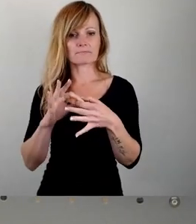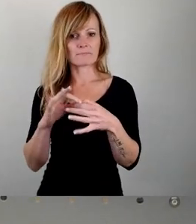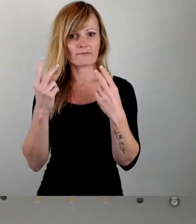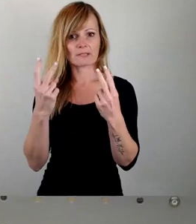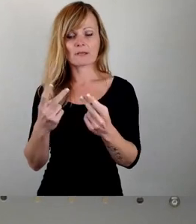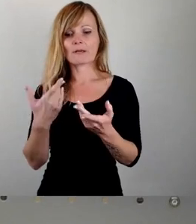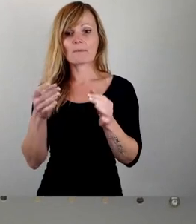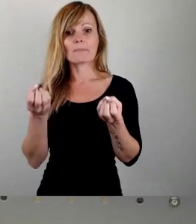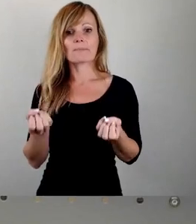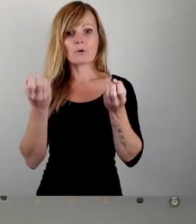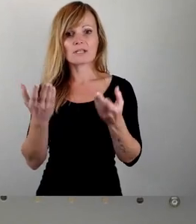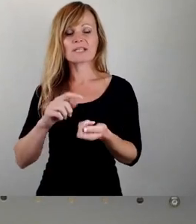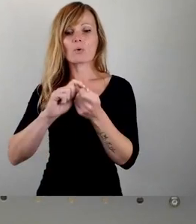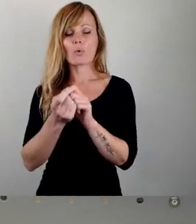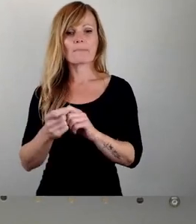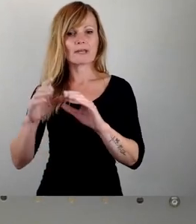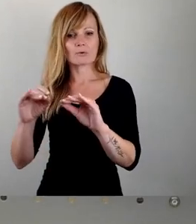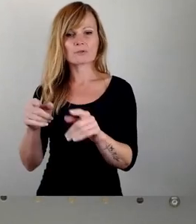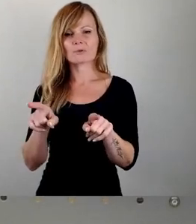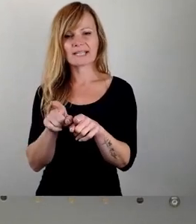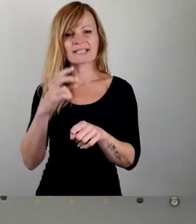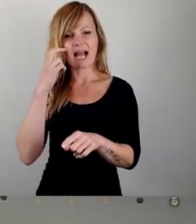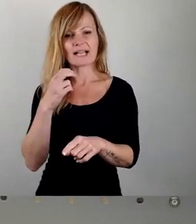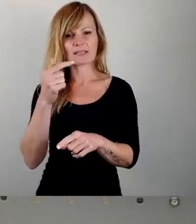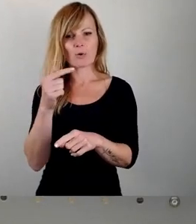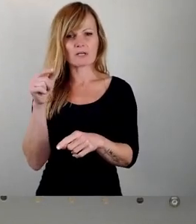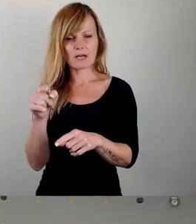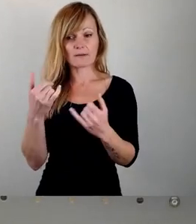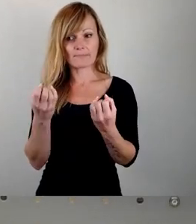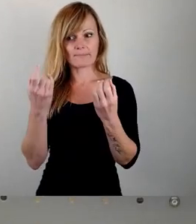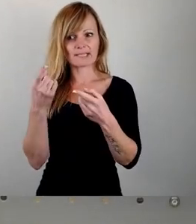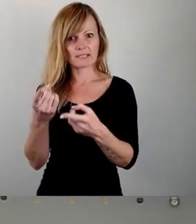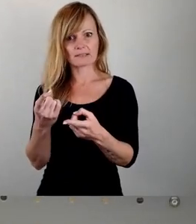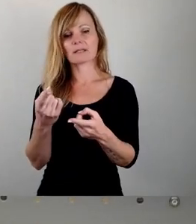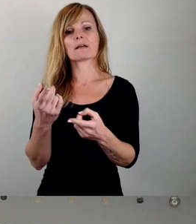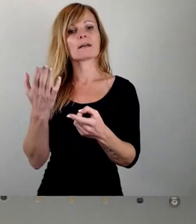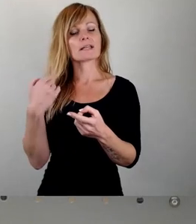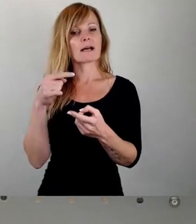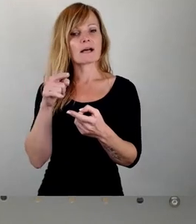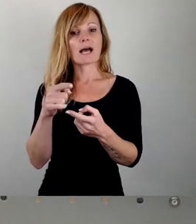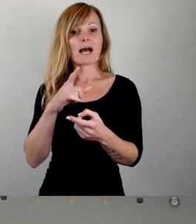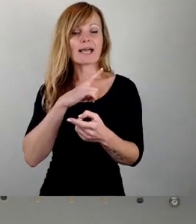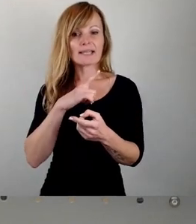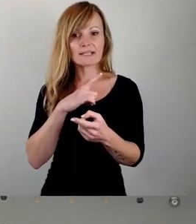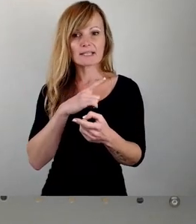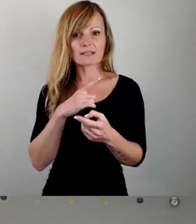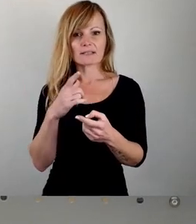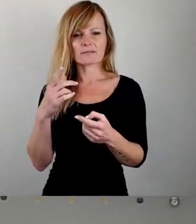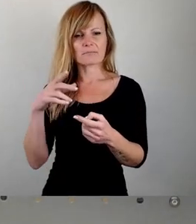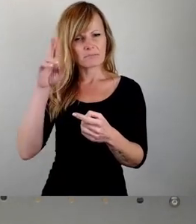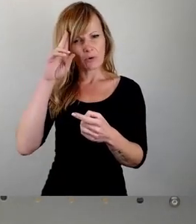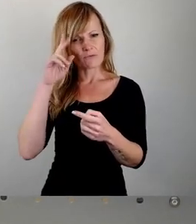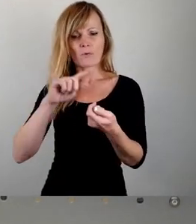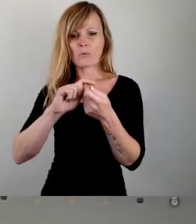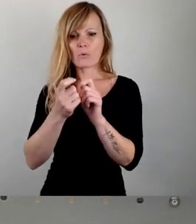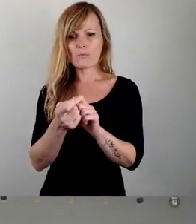Umnutzung, wie zum Beispiel in Althorna passiert war, als nämlich aus einem eigentlichen Puff dann eine Asylunterkunft wurde.